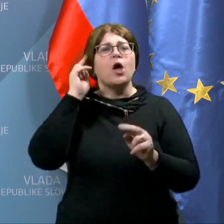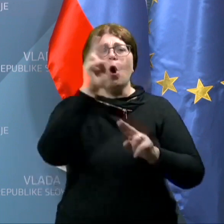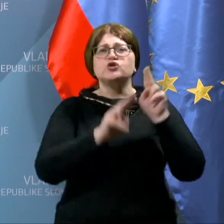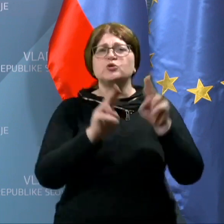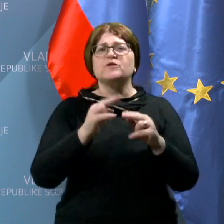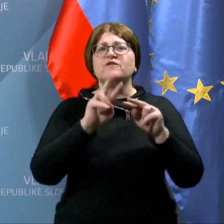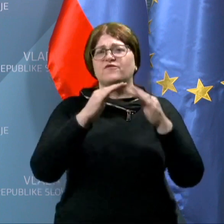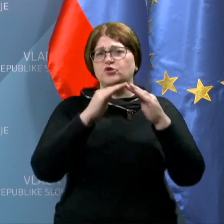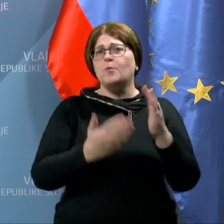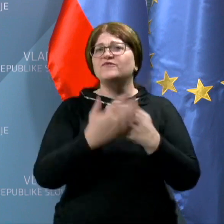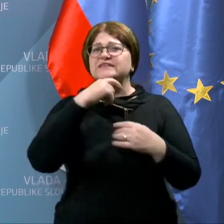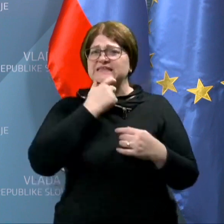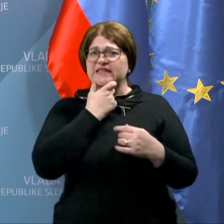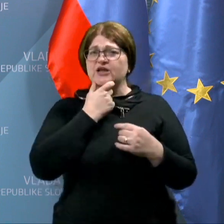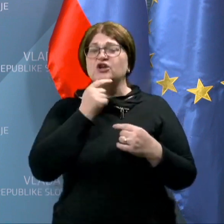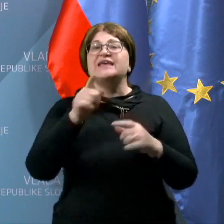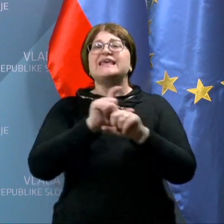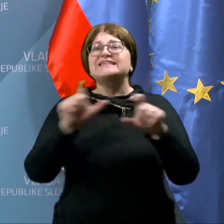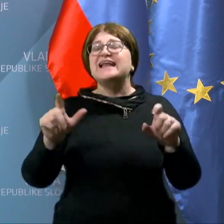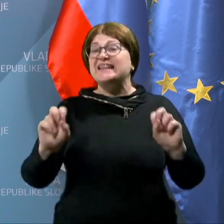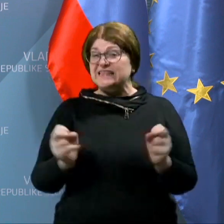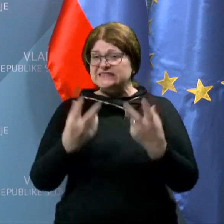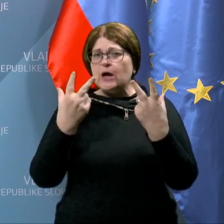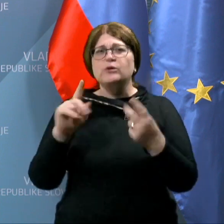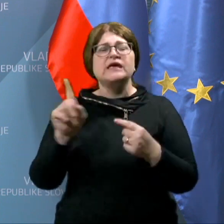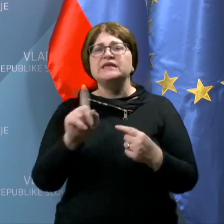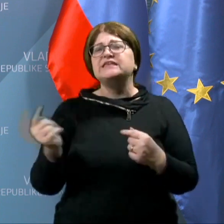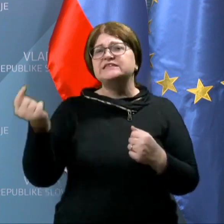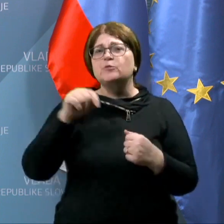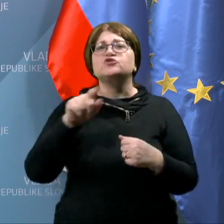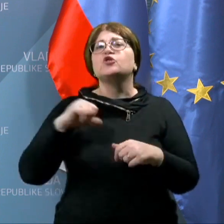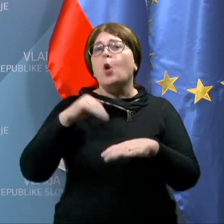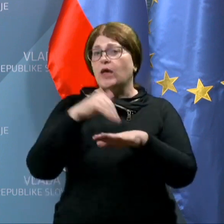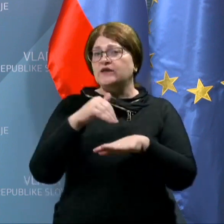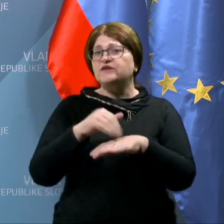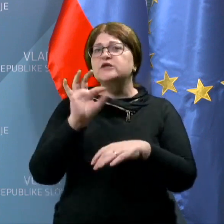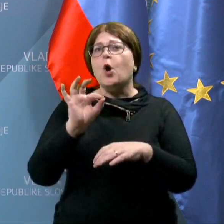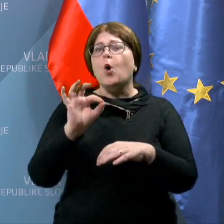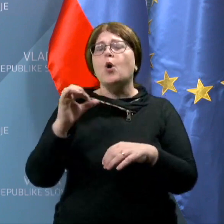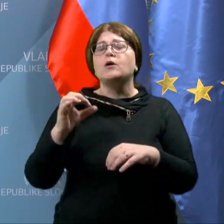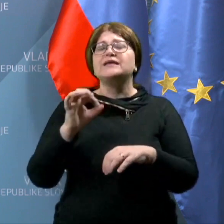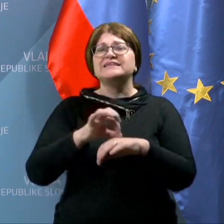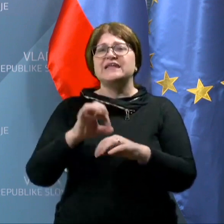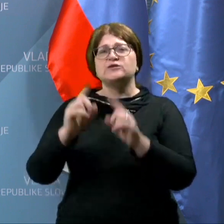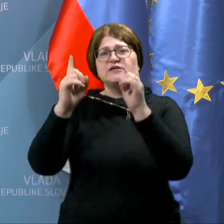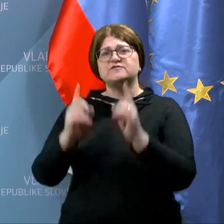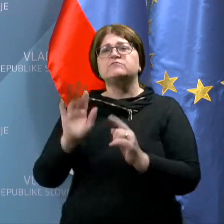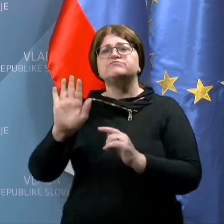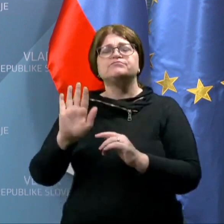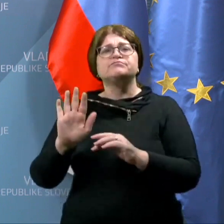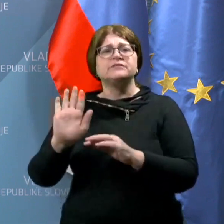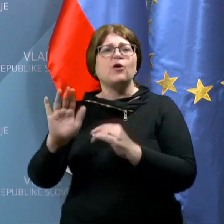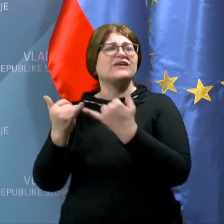starejše, ki zaradi stavke niso prišli do informacij o zdravstvenem stanju svojih staršev,